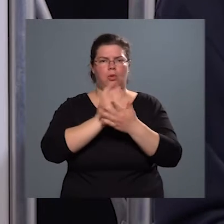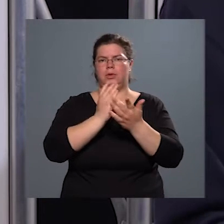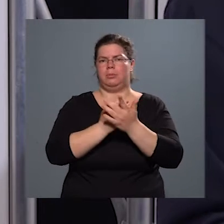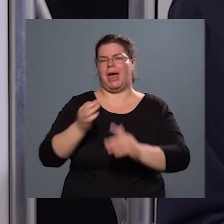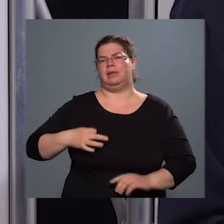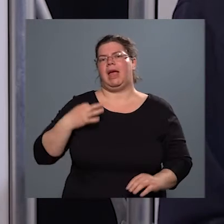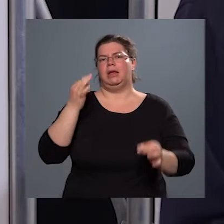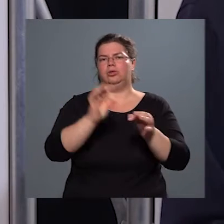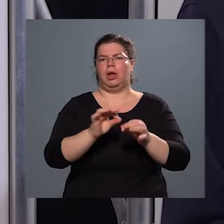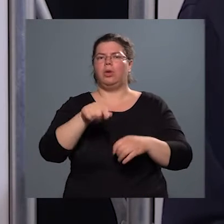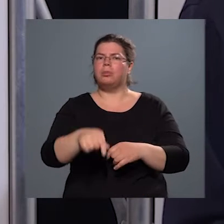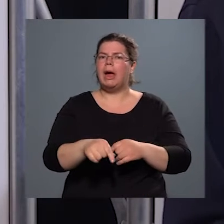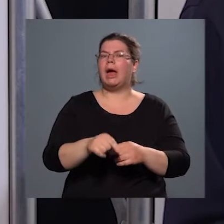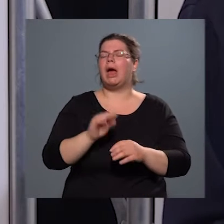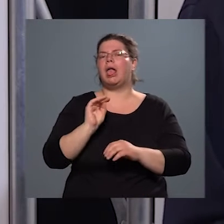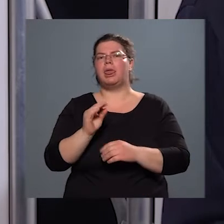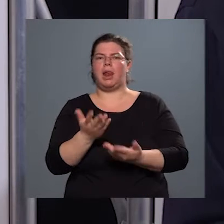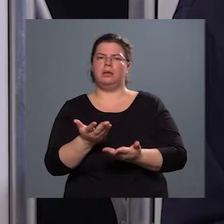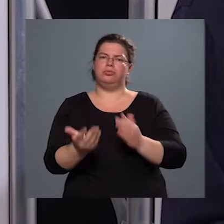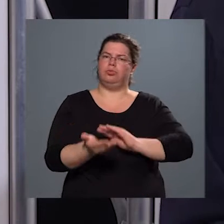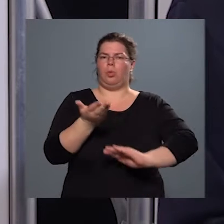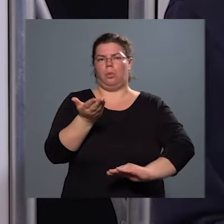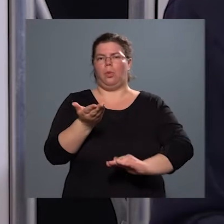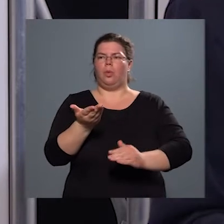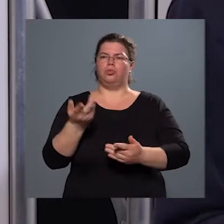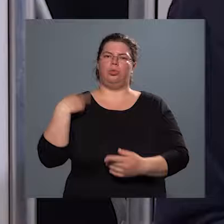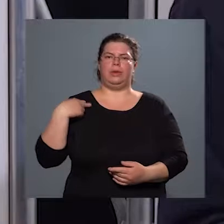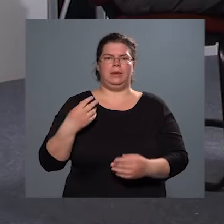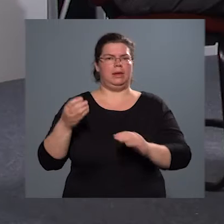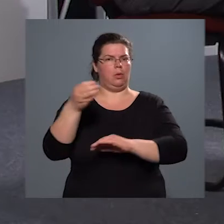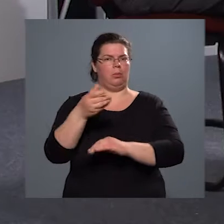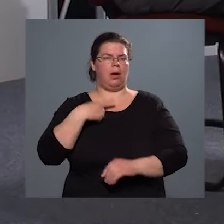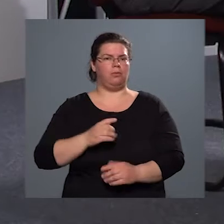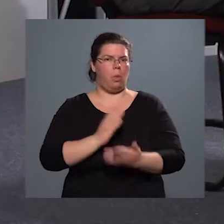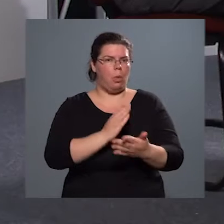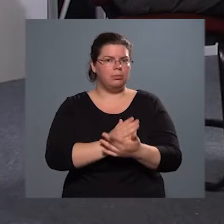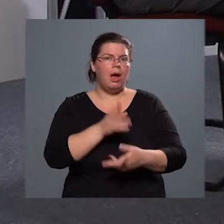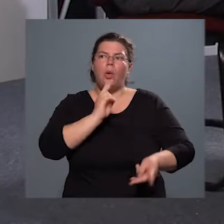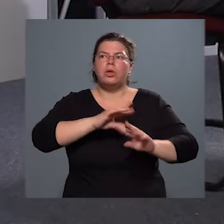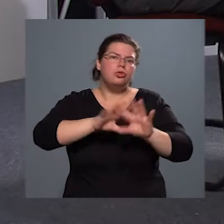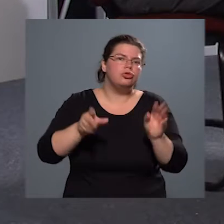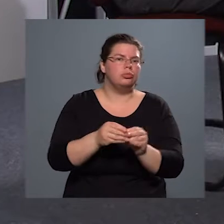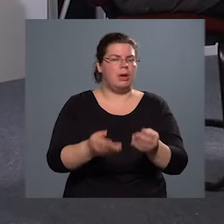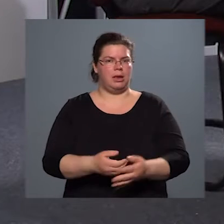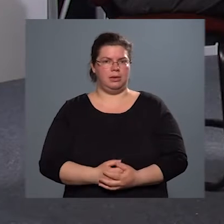nagyon jelentős vezetői pozíciókat töltött be. Tehát ön hogyan summázza?